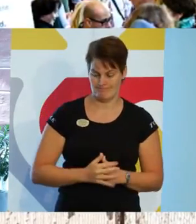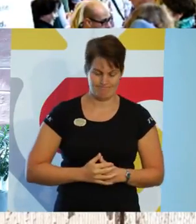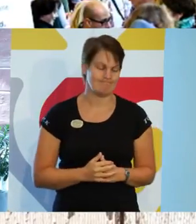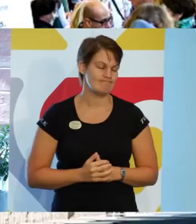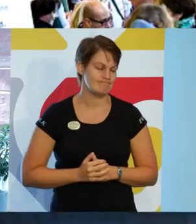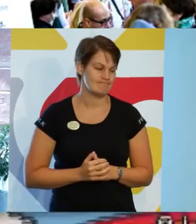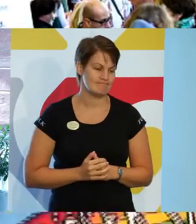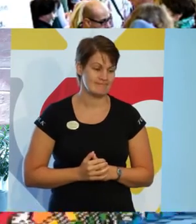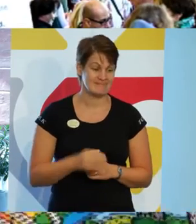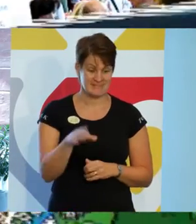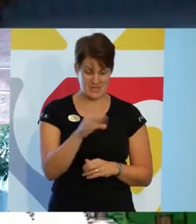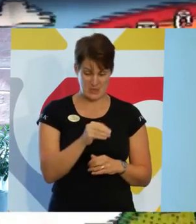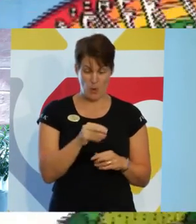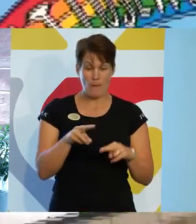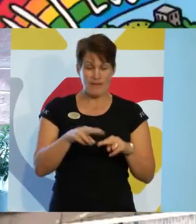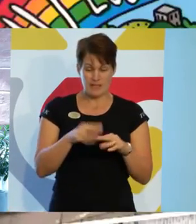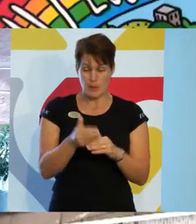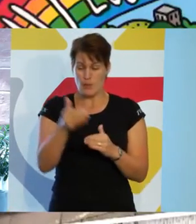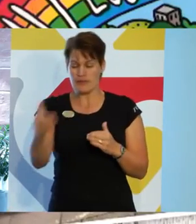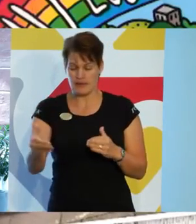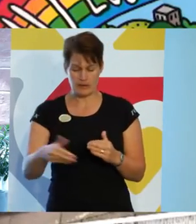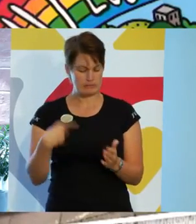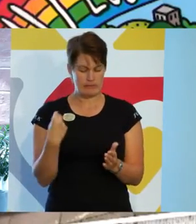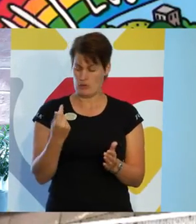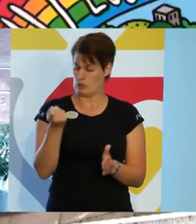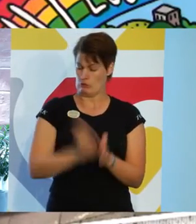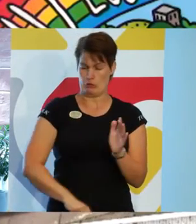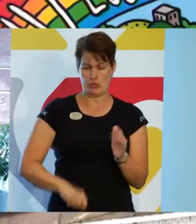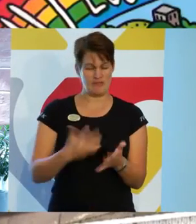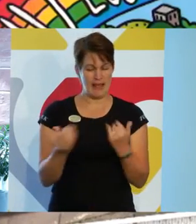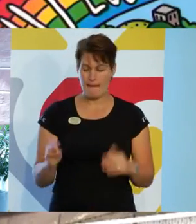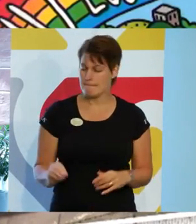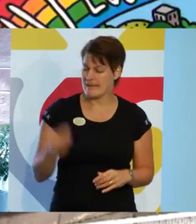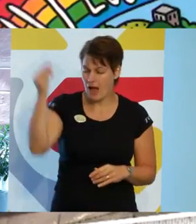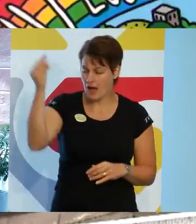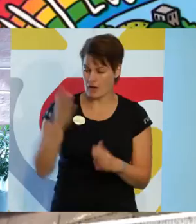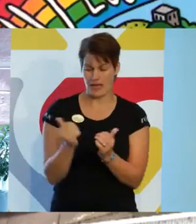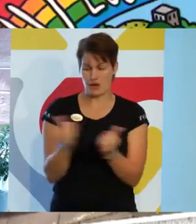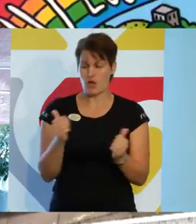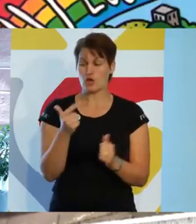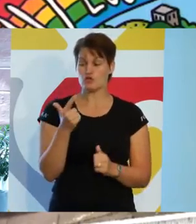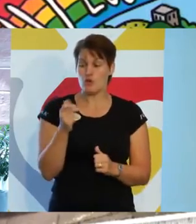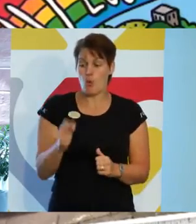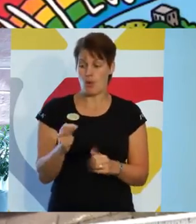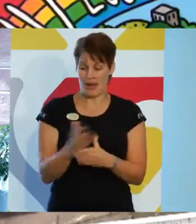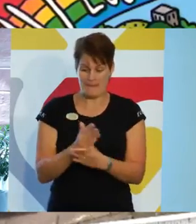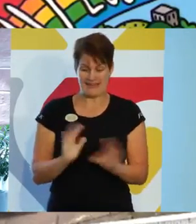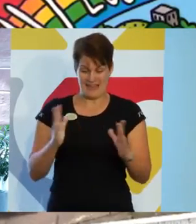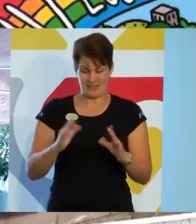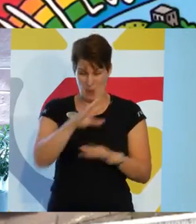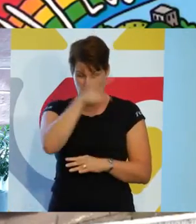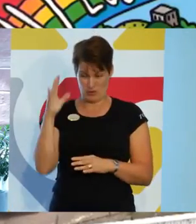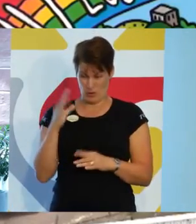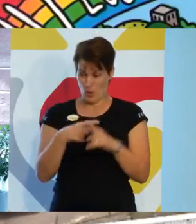här tiden kostade utanförskapet miljarder. Det kunde skilja sju år i medellivsålder mellan vissa